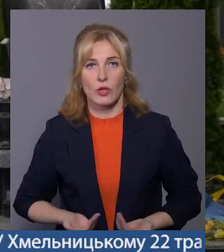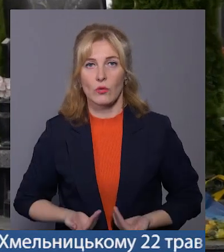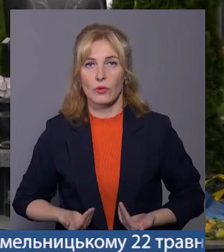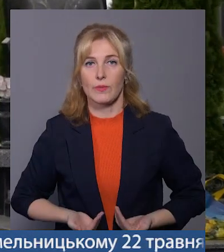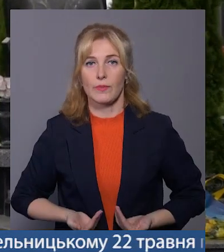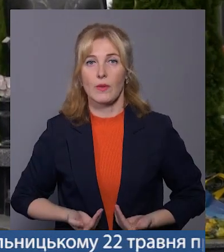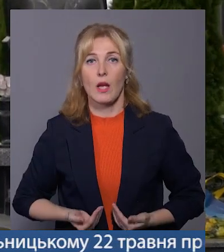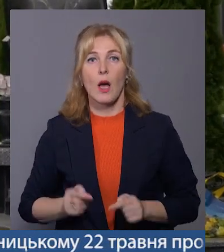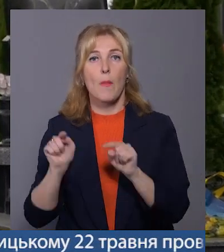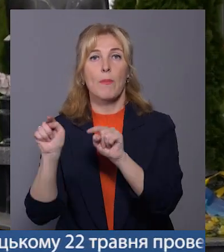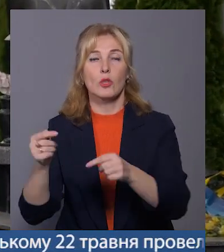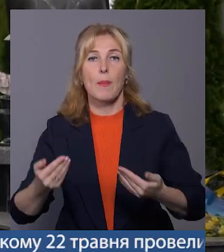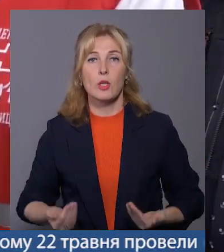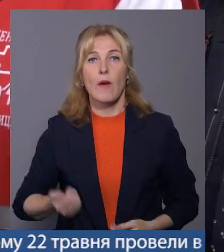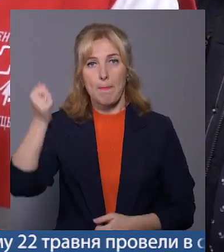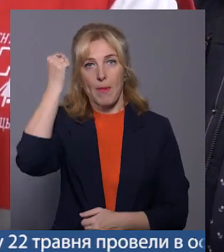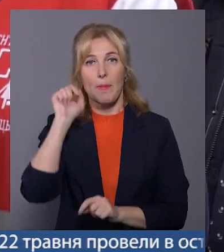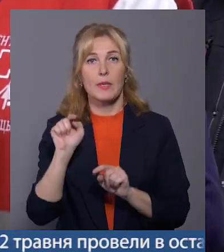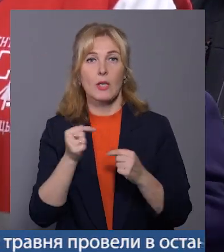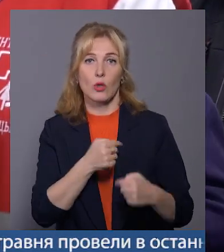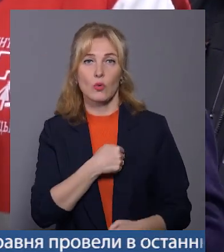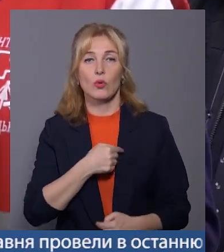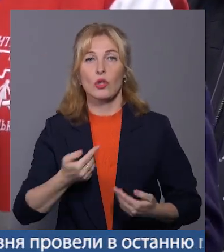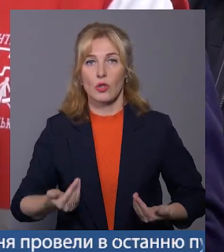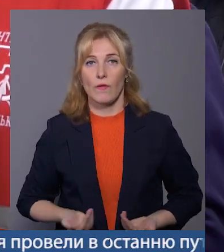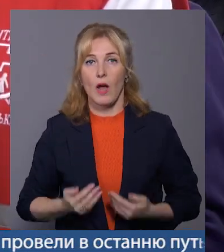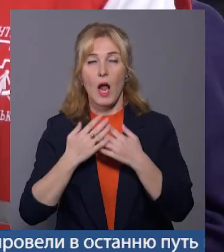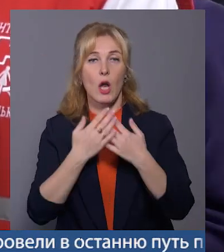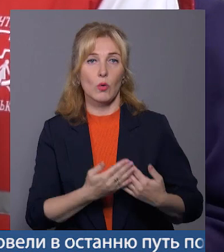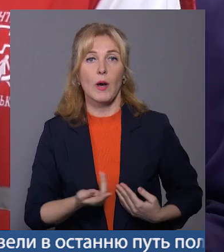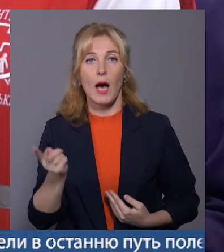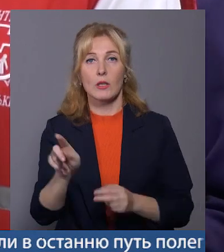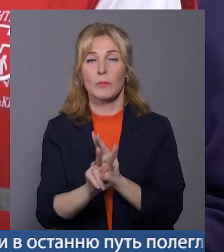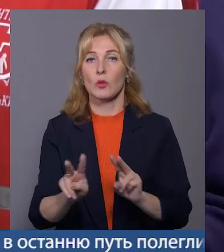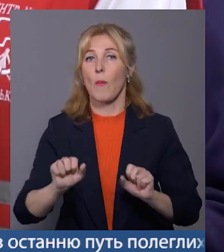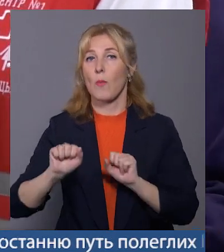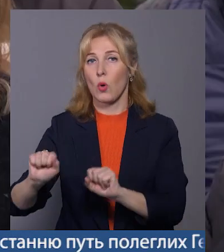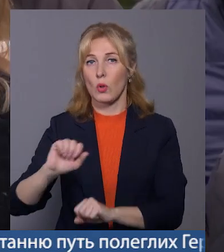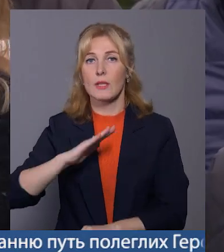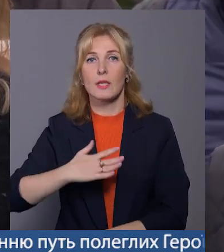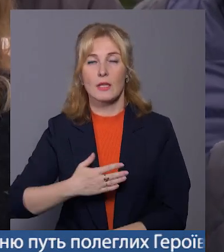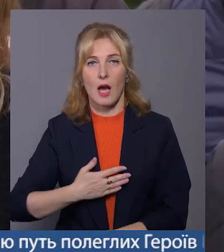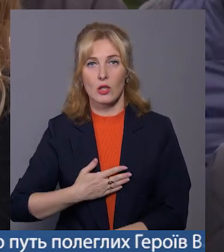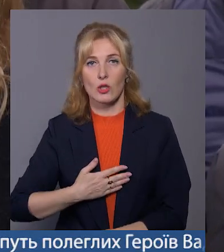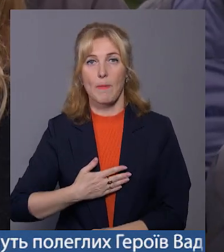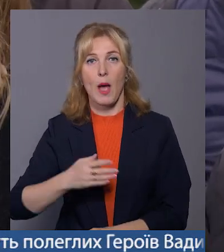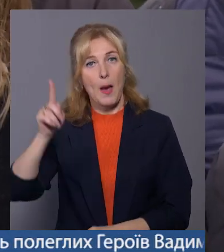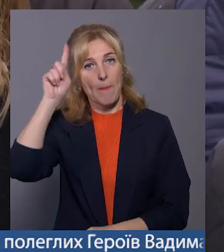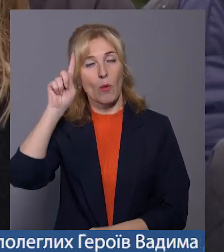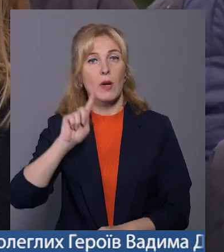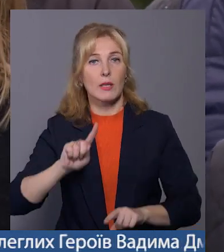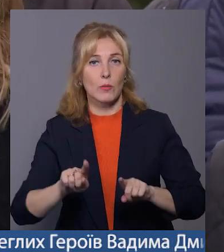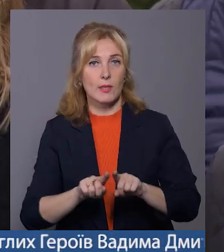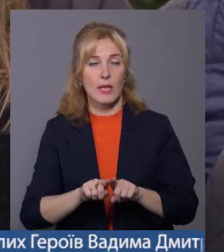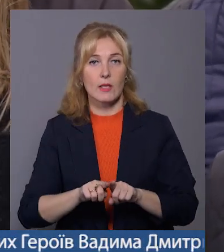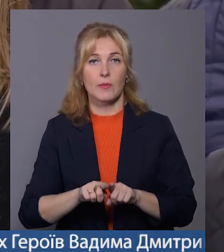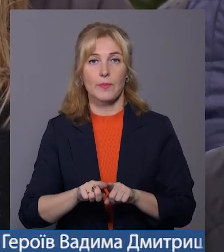Бо там живе пам'ять і там живе любов. А тим, які боронять нашим побратимам і посестрам,